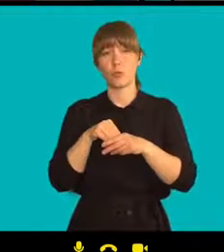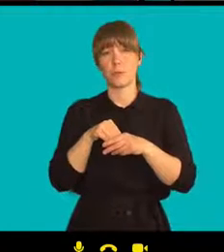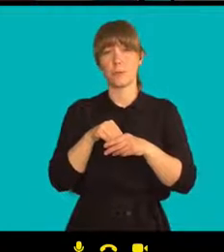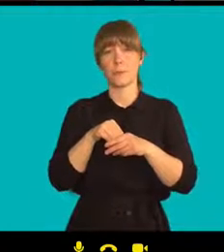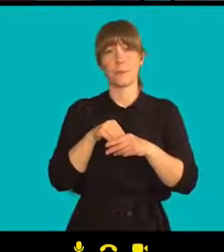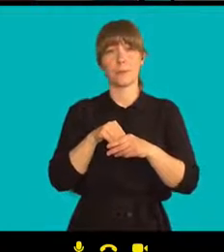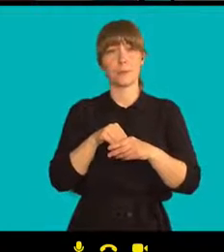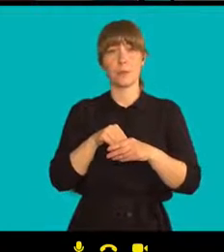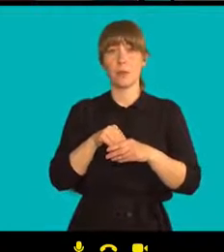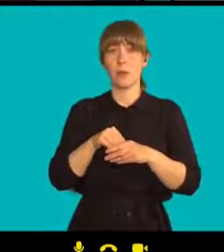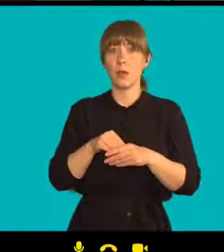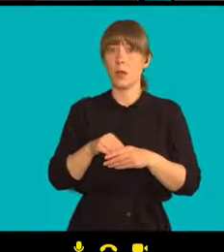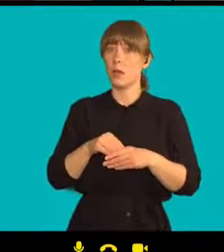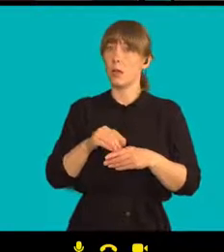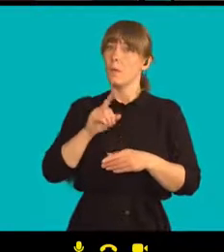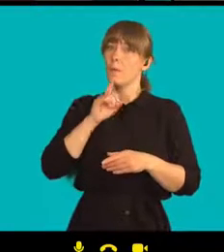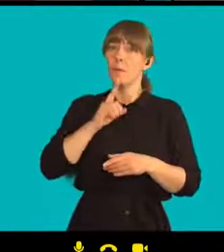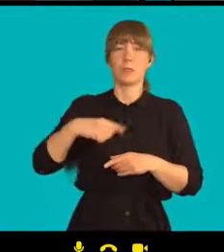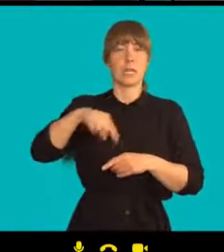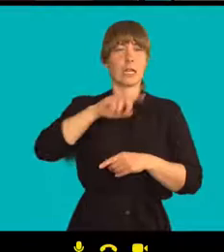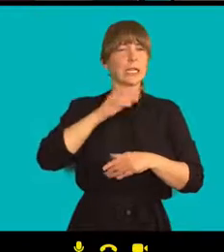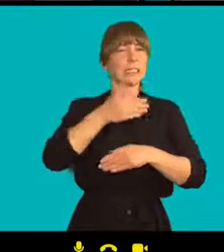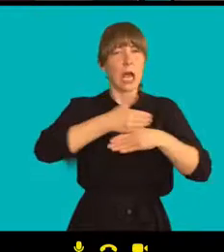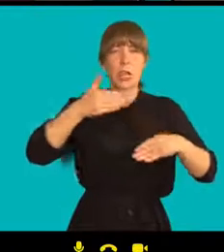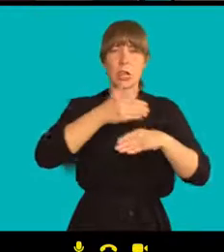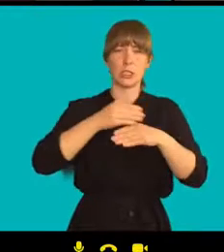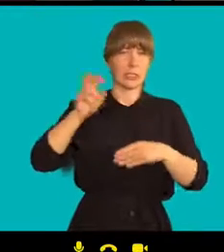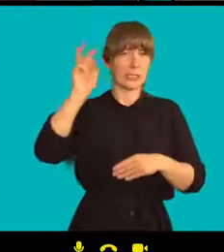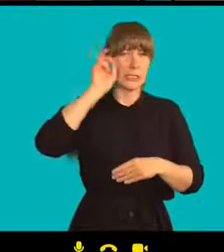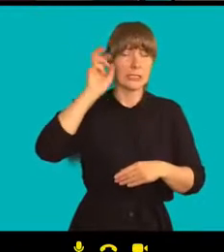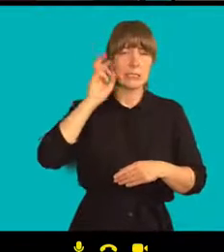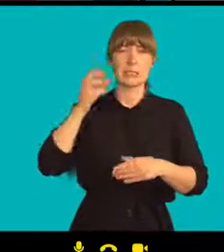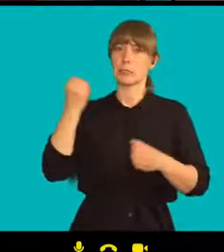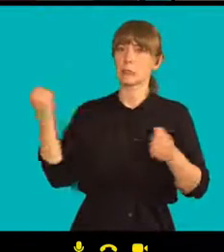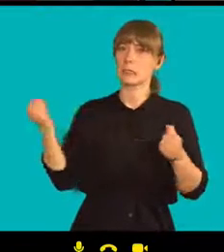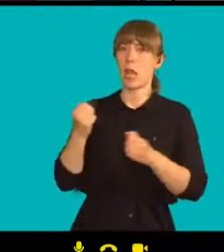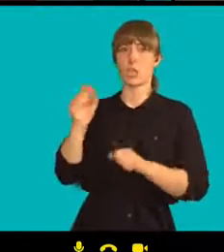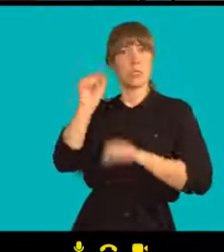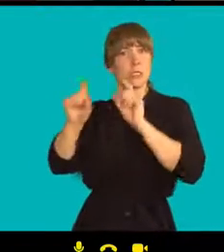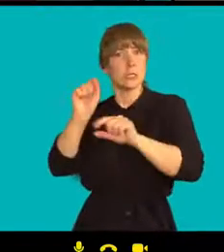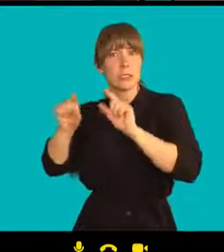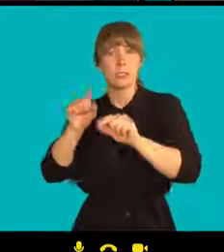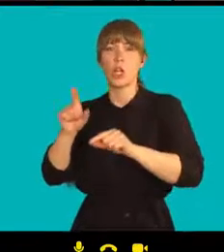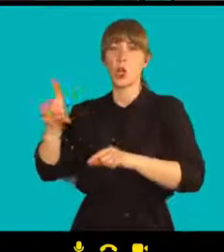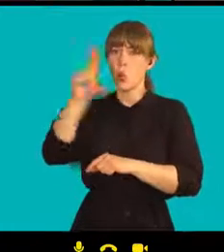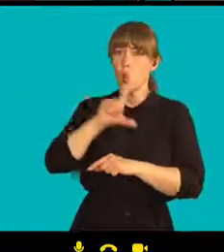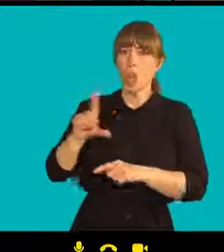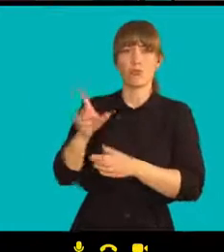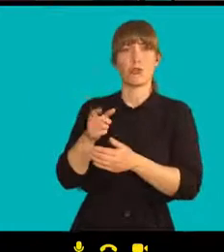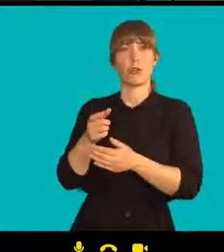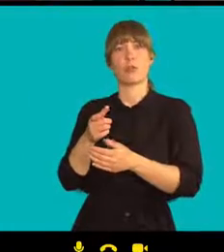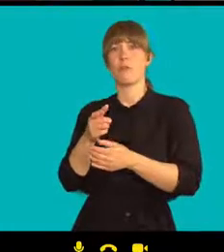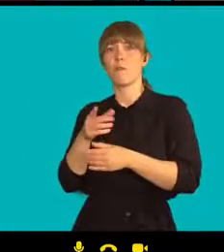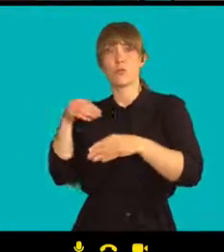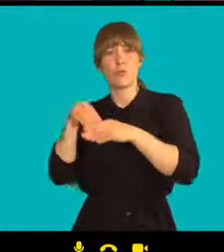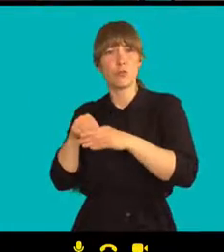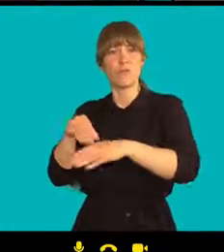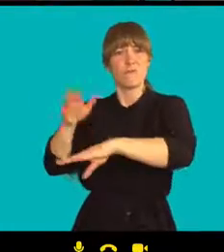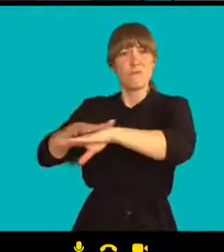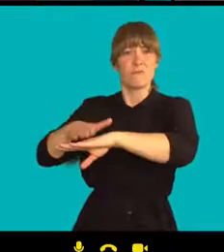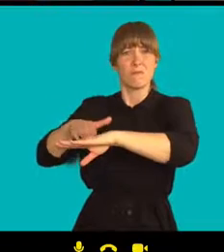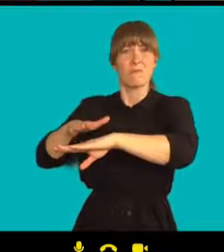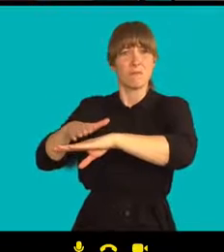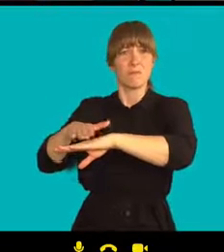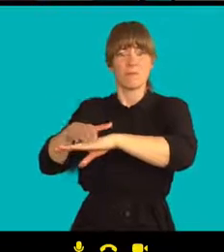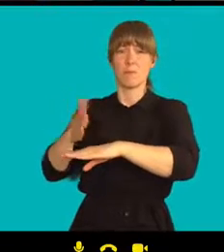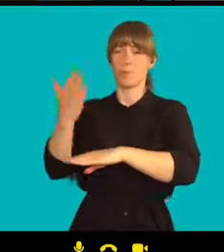který se hrnul ze zračí na Lukašenka, to nám velice pomohlo a také to ukazuje, nám to ukázalo, že to děláme správně,